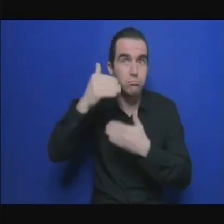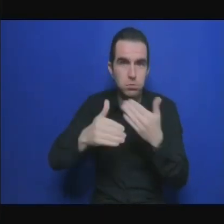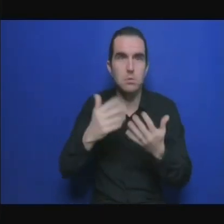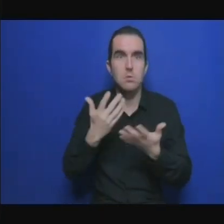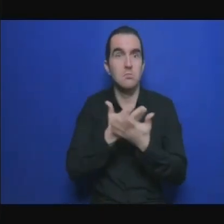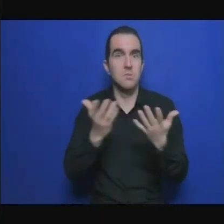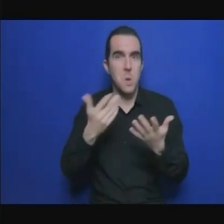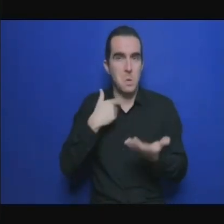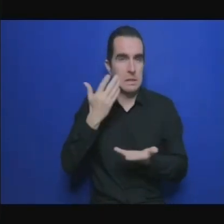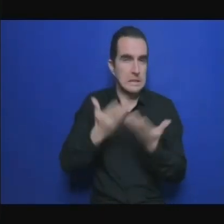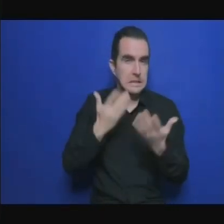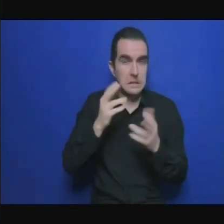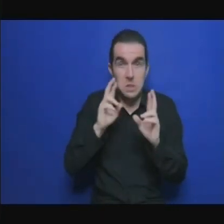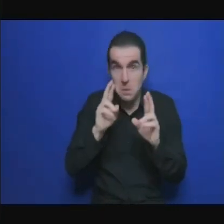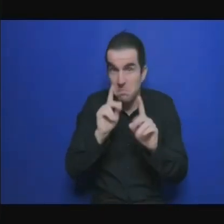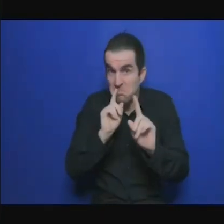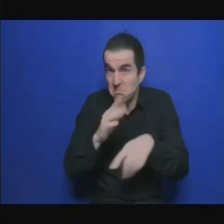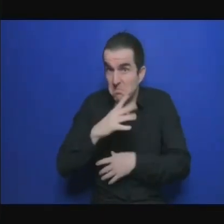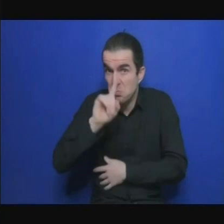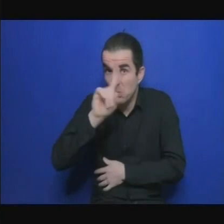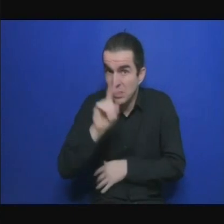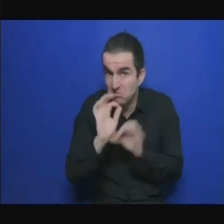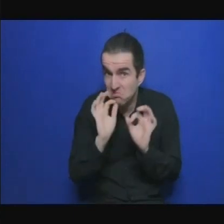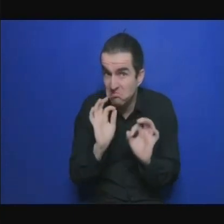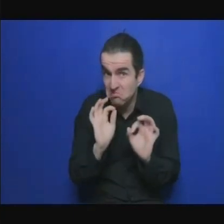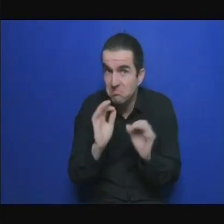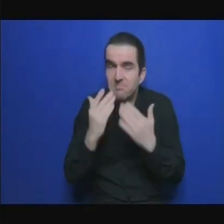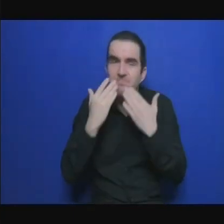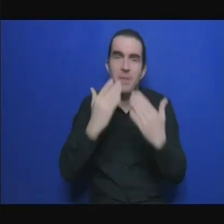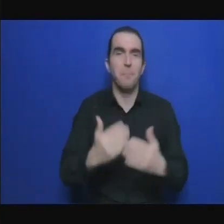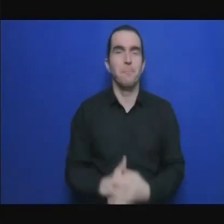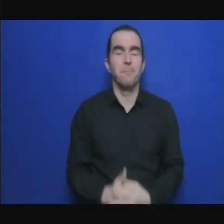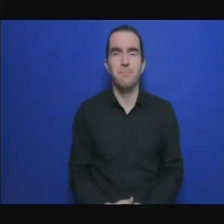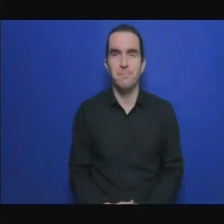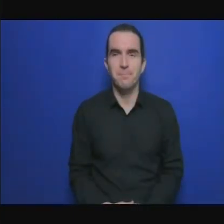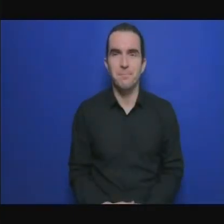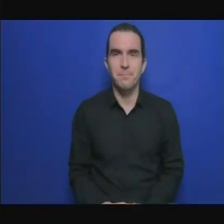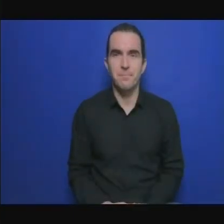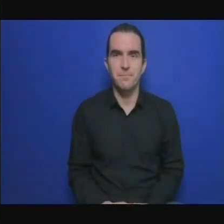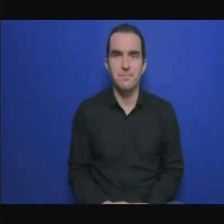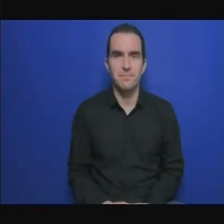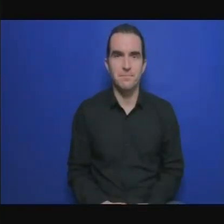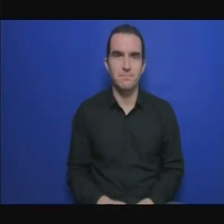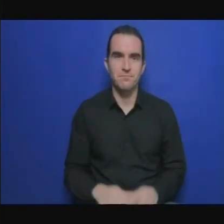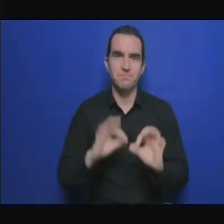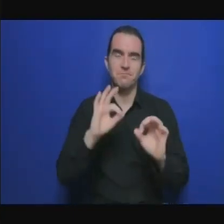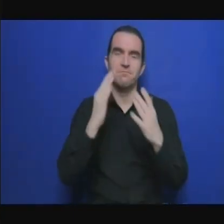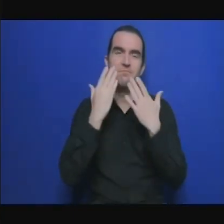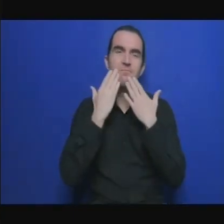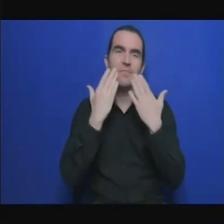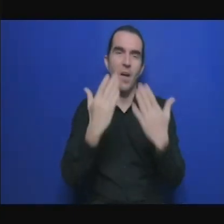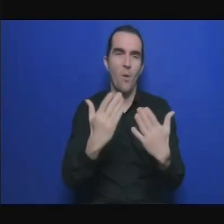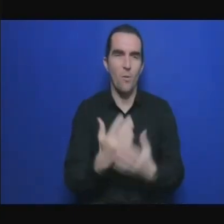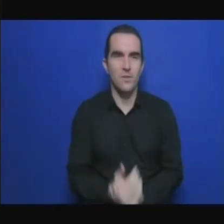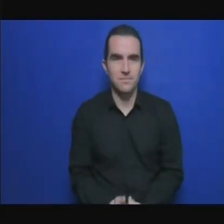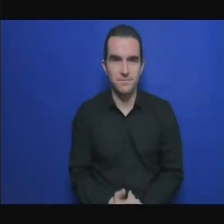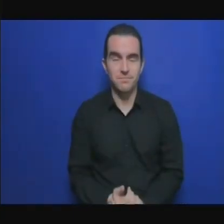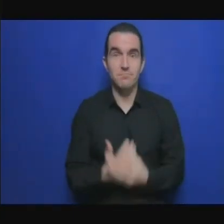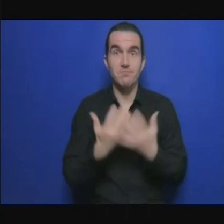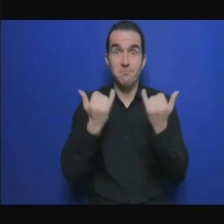bien nous arrivons un peu à la fin bon il est vrai que